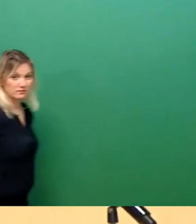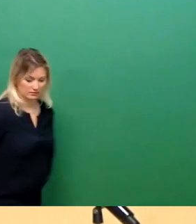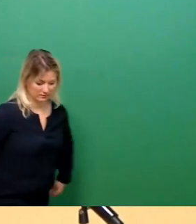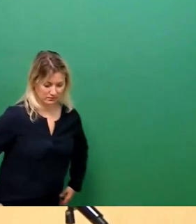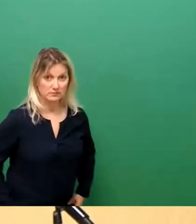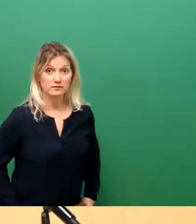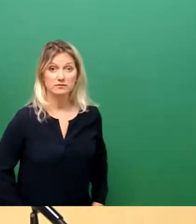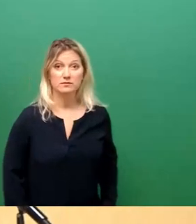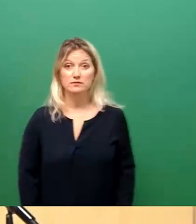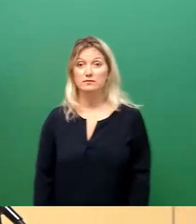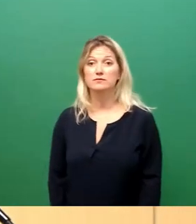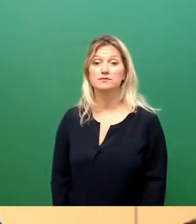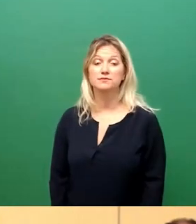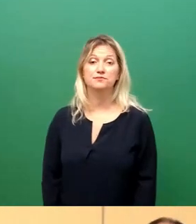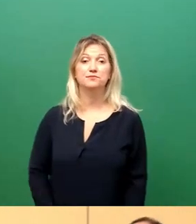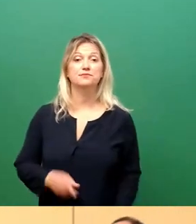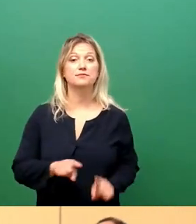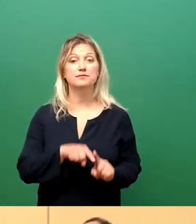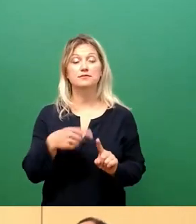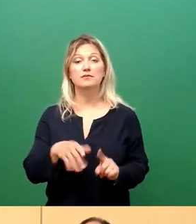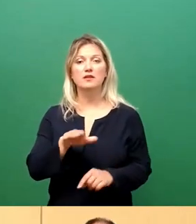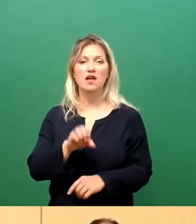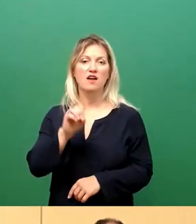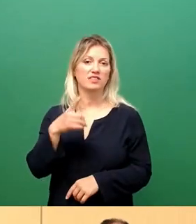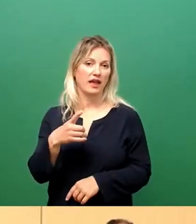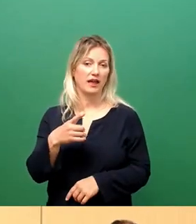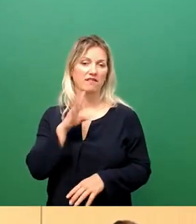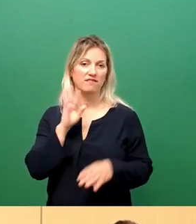Als nächstes die AfD-Fraktion, Herr Lazzinski.